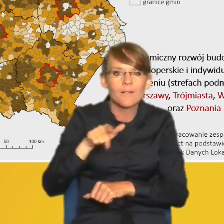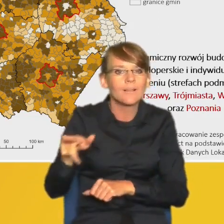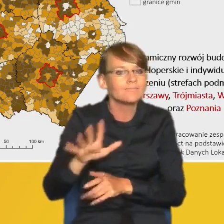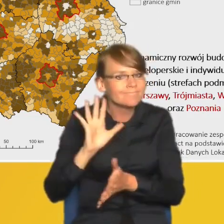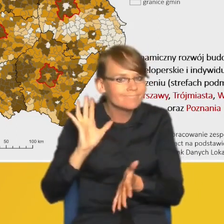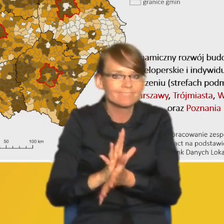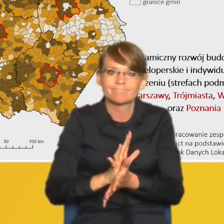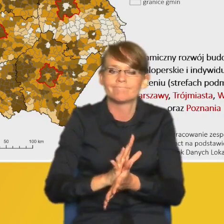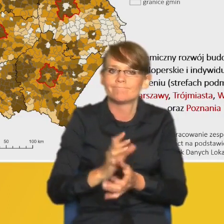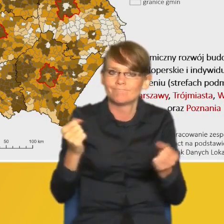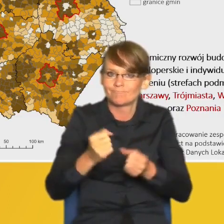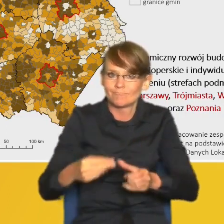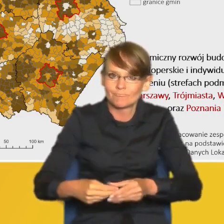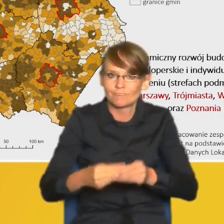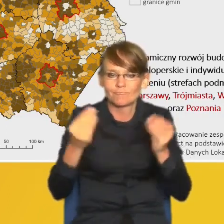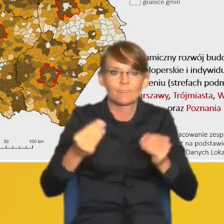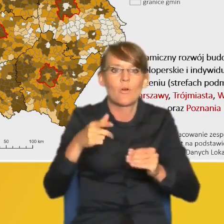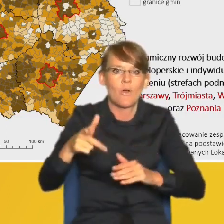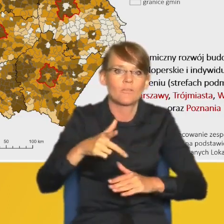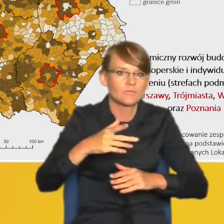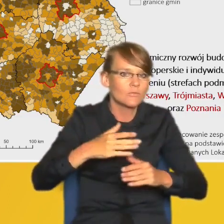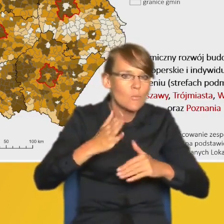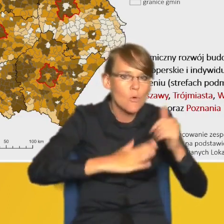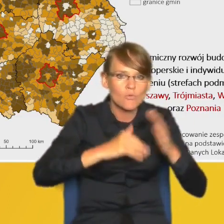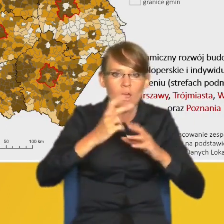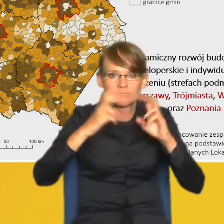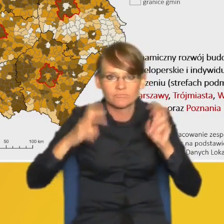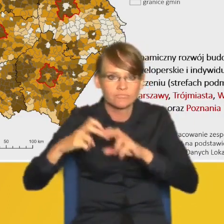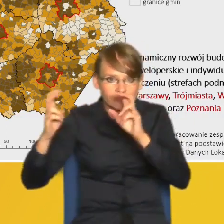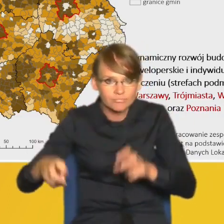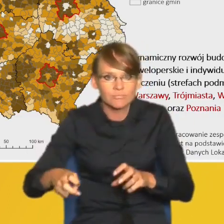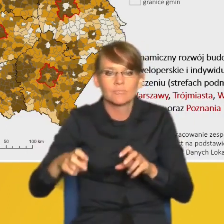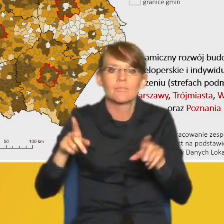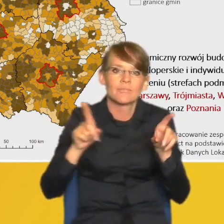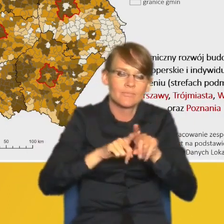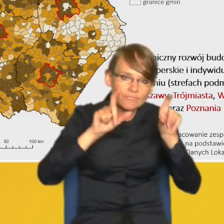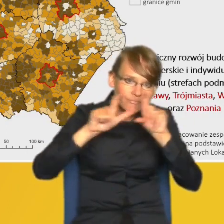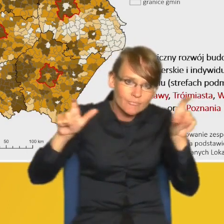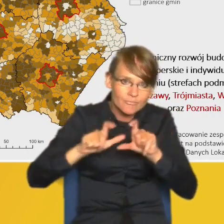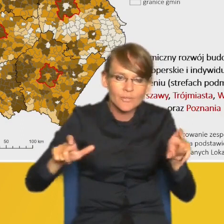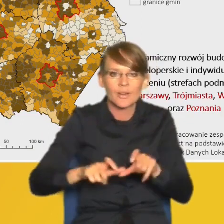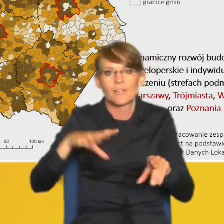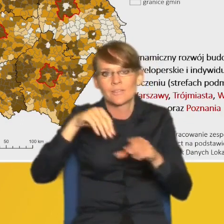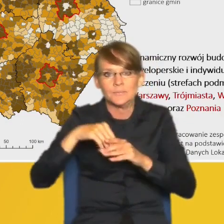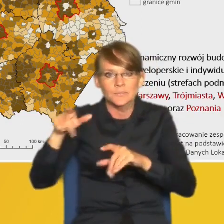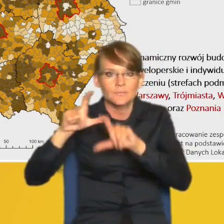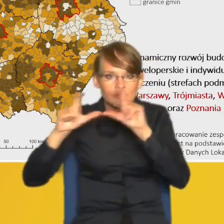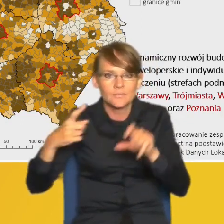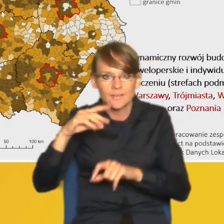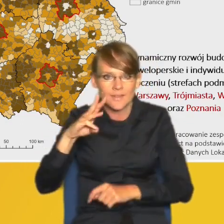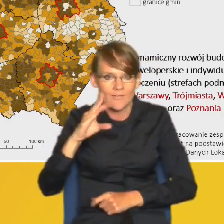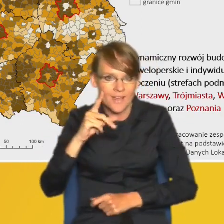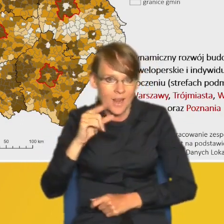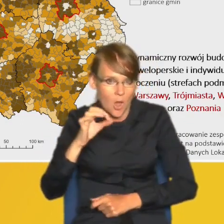bardzo dynamicznym rozwojem zabudowy jednorodzinnej, jak i wielorodzinnej, w tym deweloperskiej, a więc